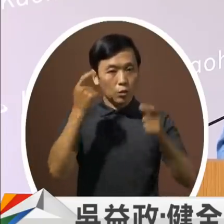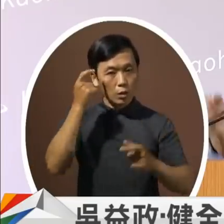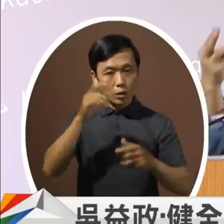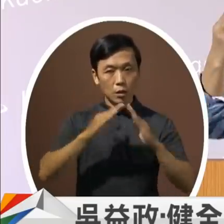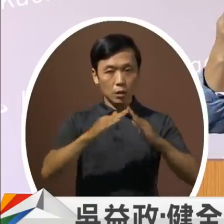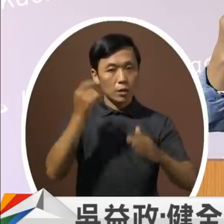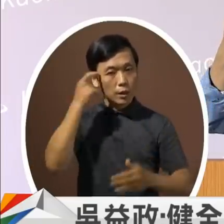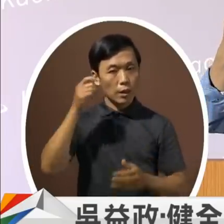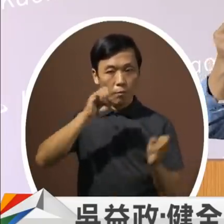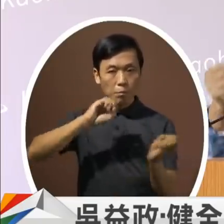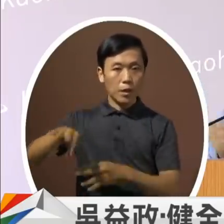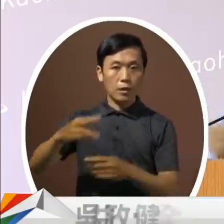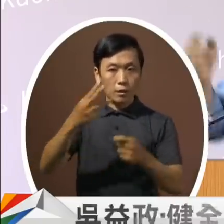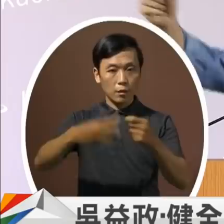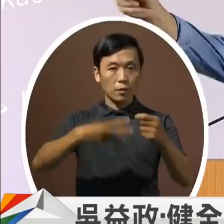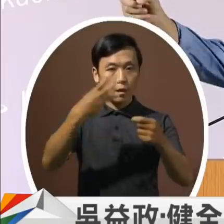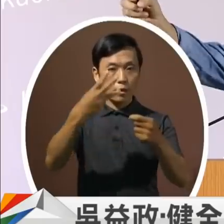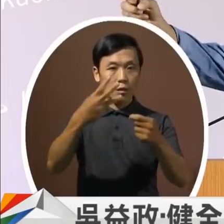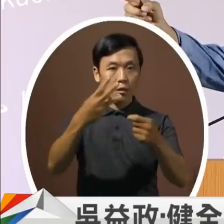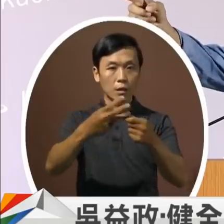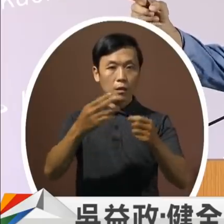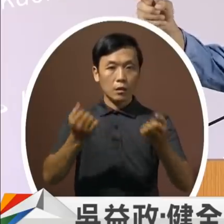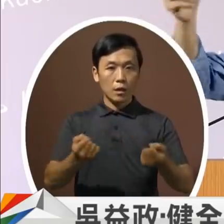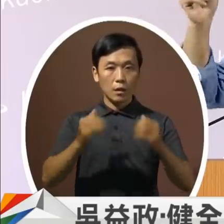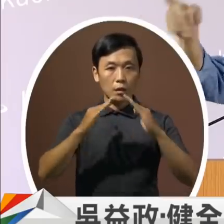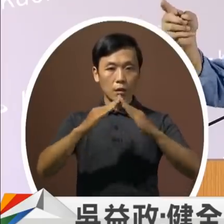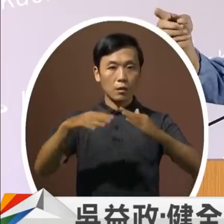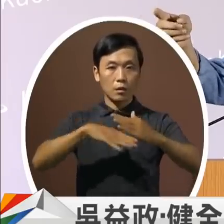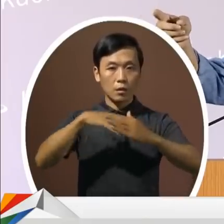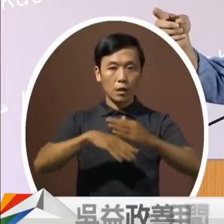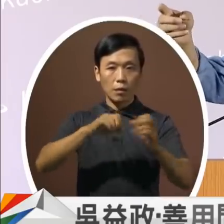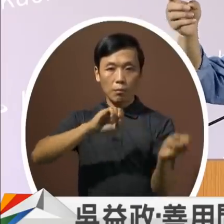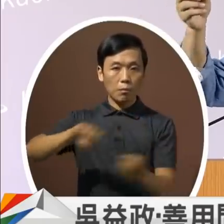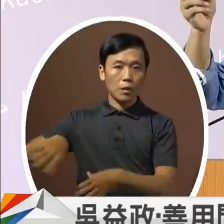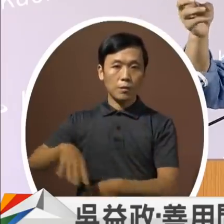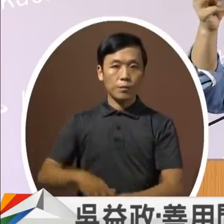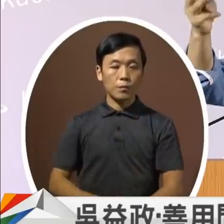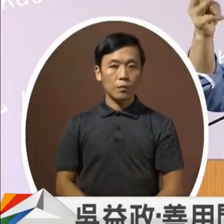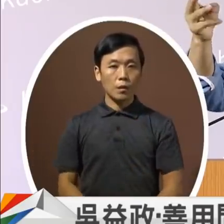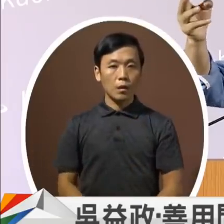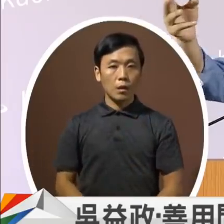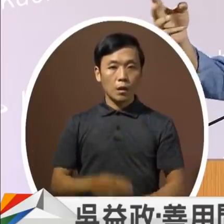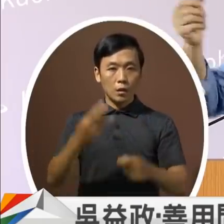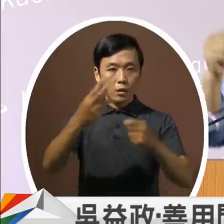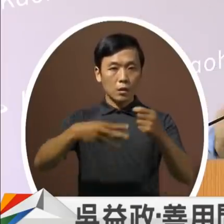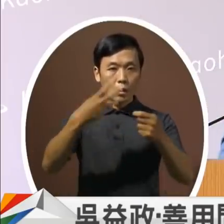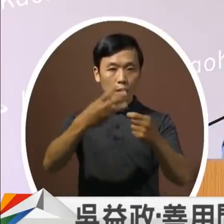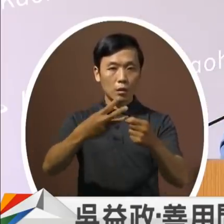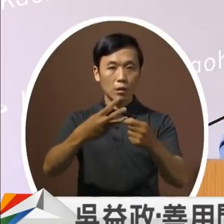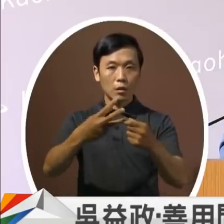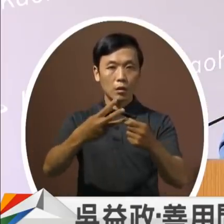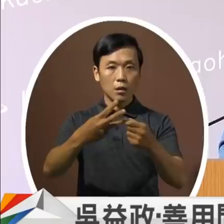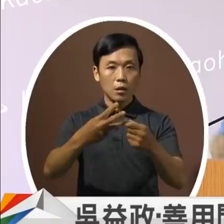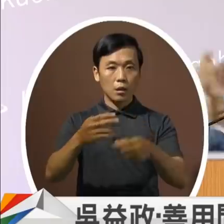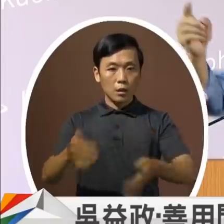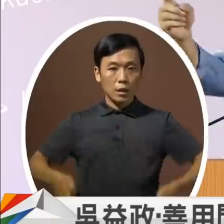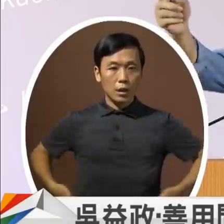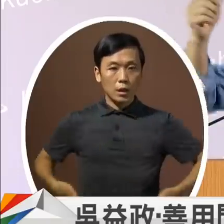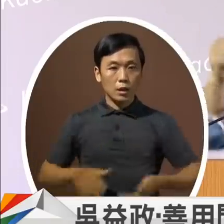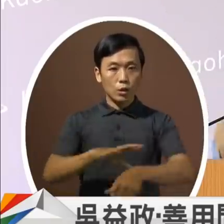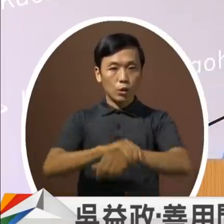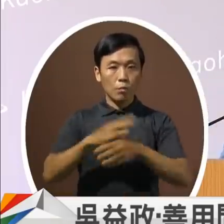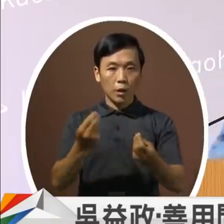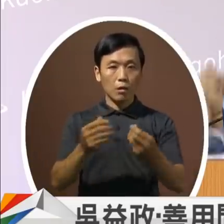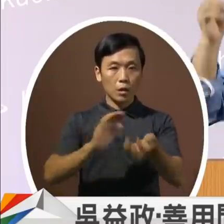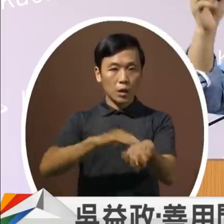三年没有起来就把它放掉三年没有急救医生